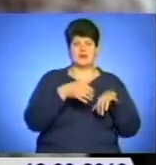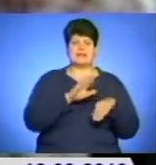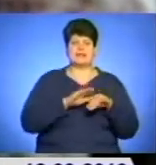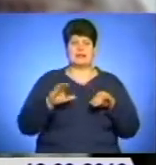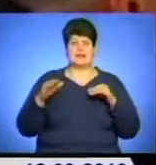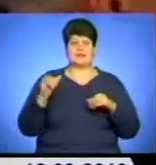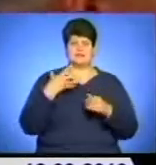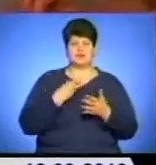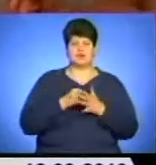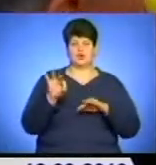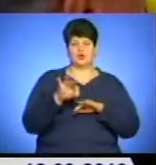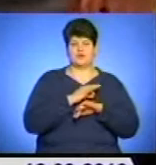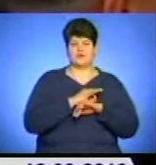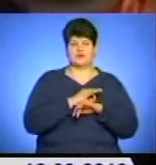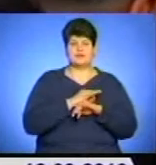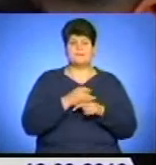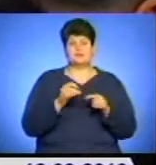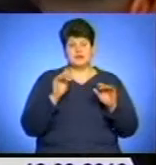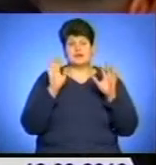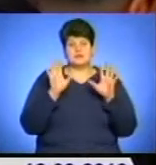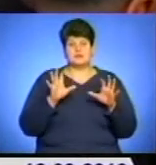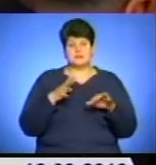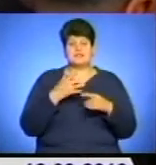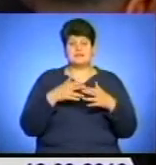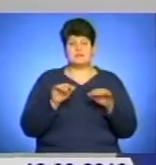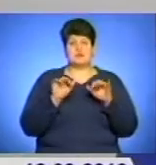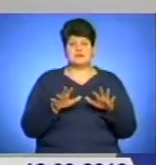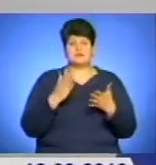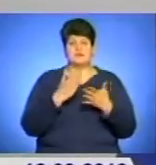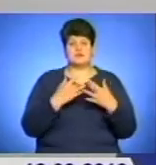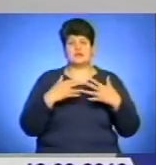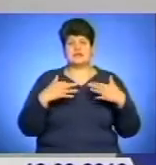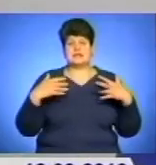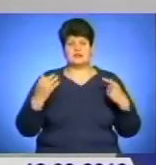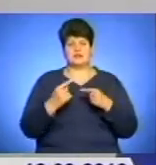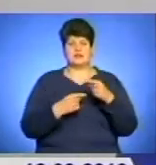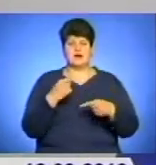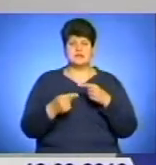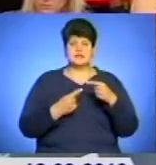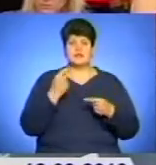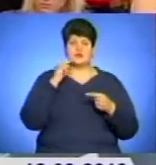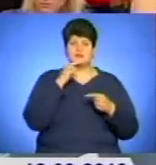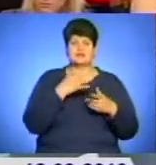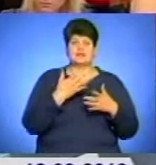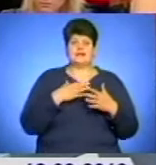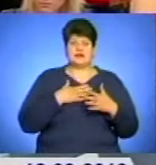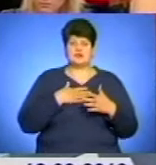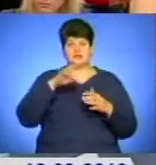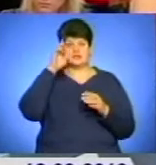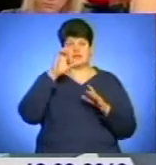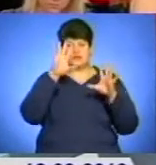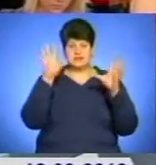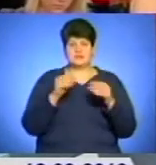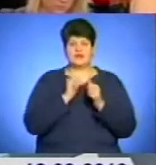чоловіків. Закономірно ці процеси мають різноманітні соціальні та економічні наслідки для нашої держави загалом і для